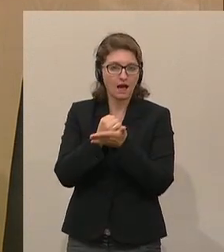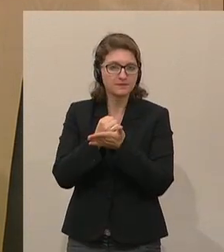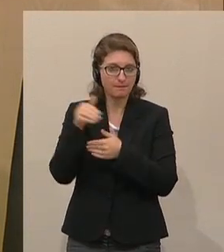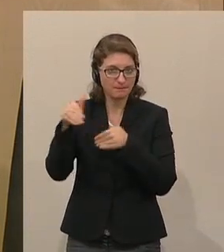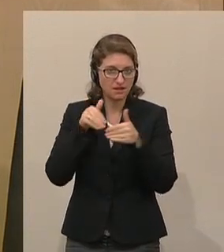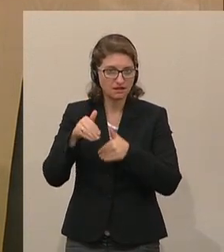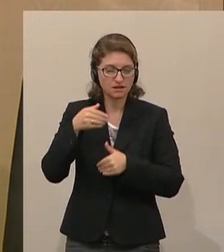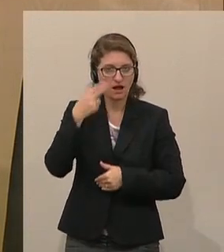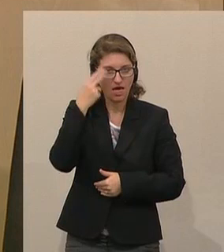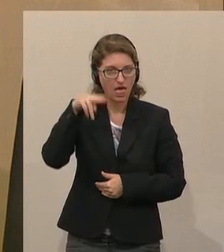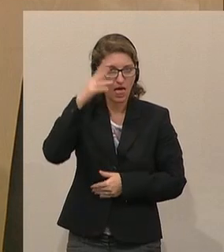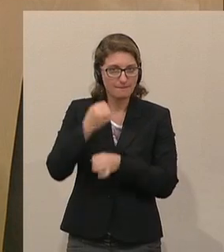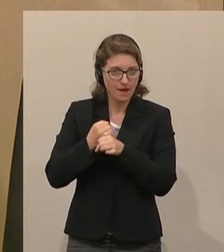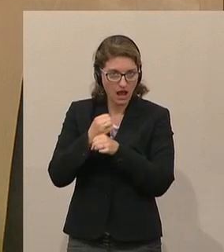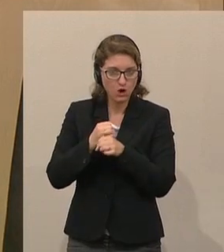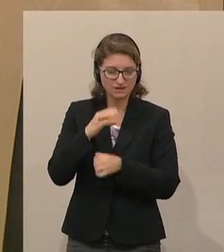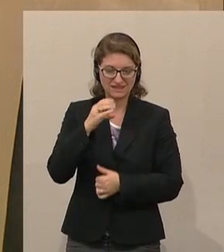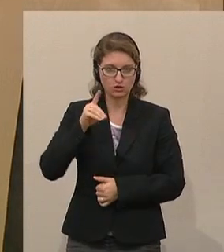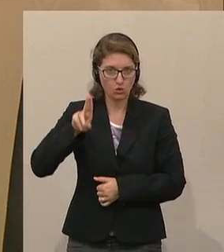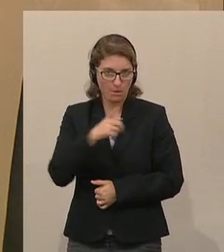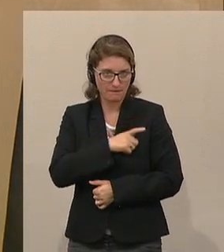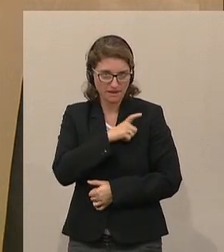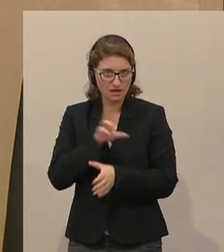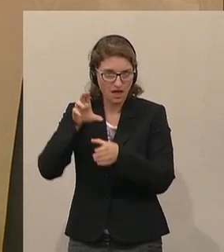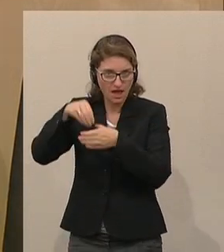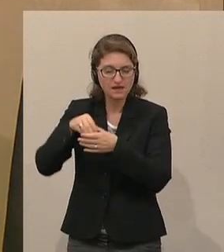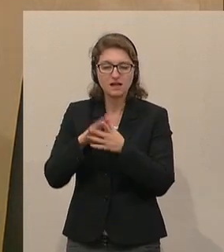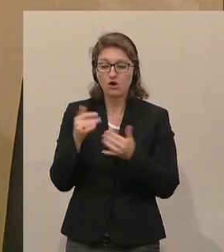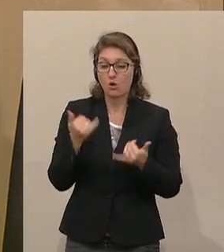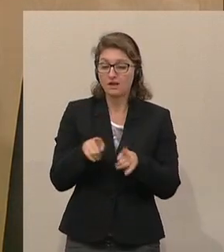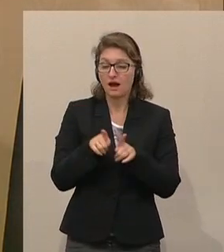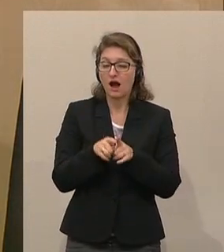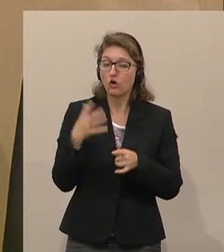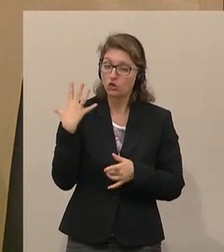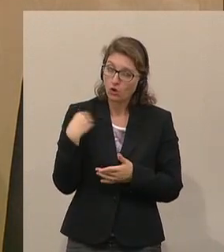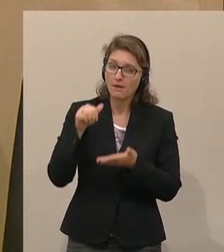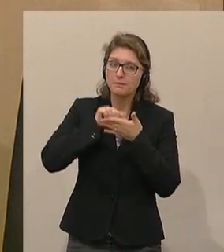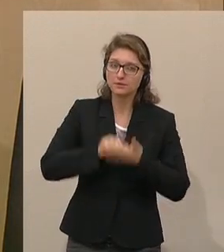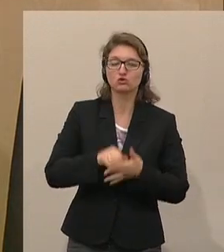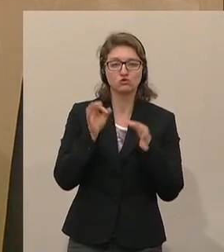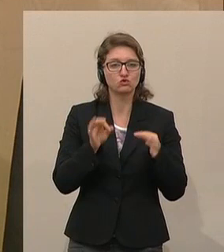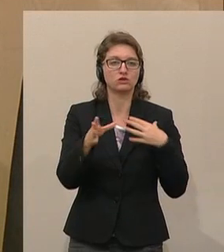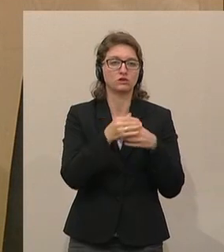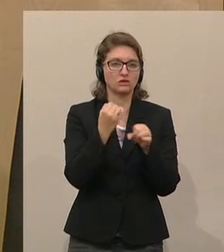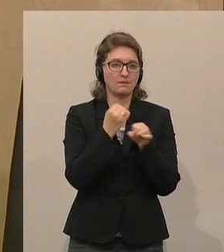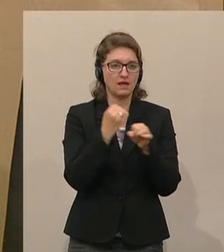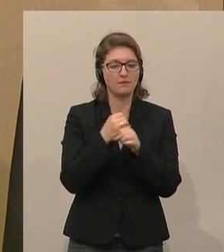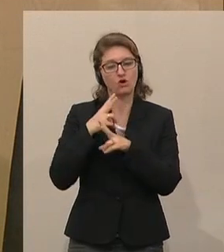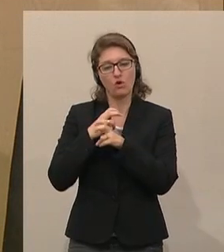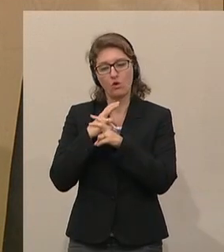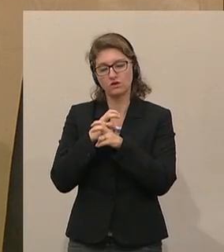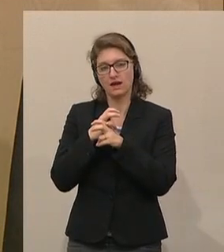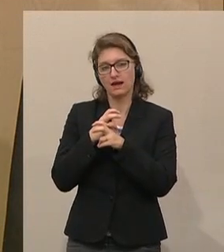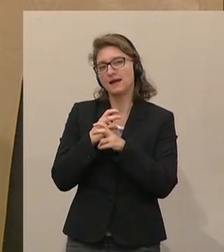CDU hat erst heute auch die gute Zusammenarbeit des deutschen Nachrichtendienstes mit dem österreichischen Bundesamt für Verfassungsschutz und